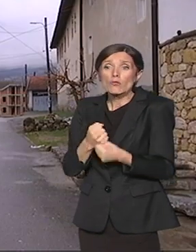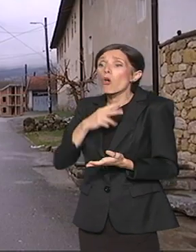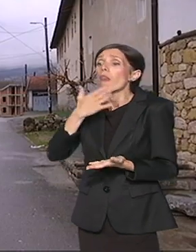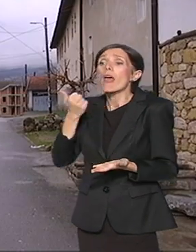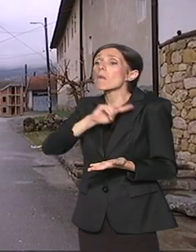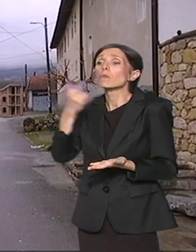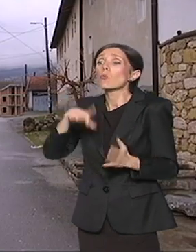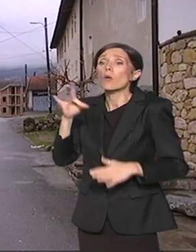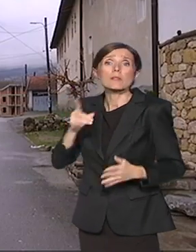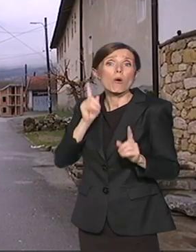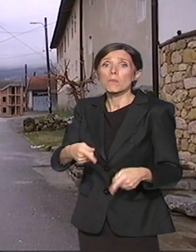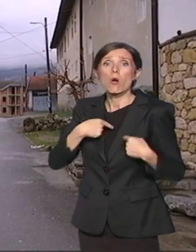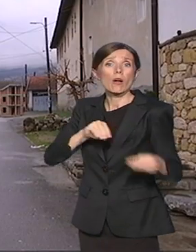od ovdje.